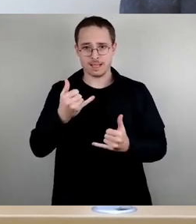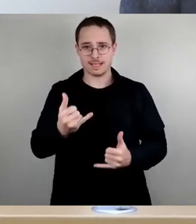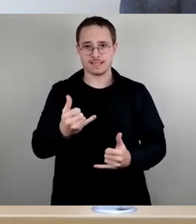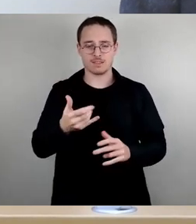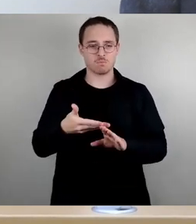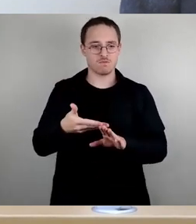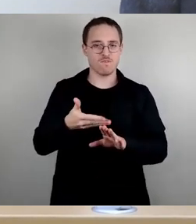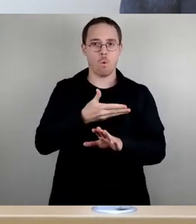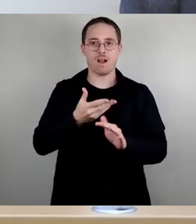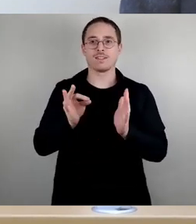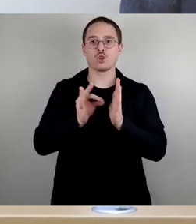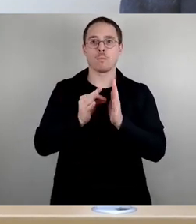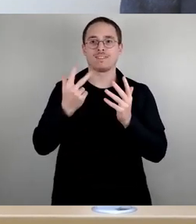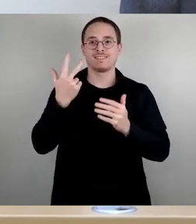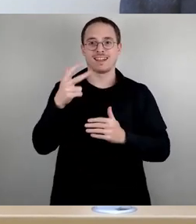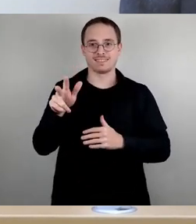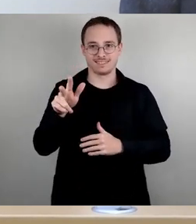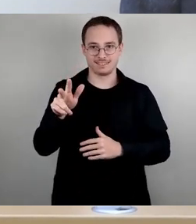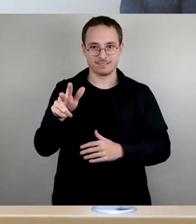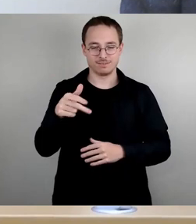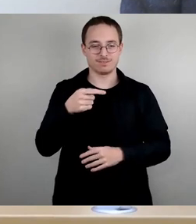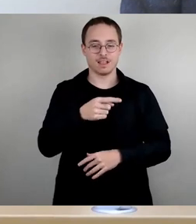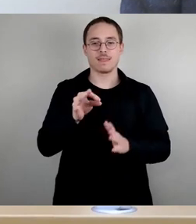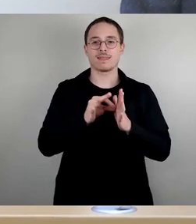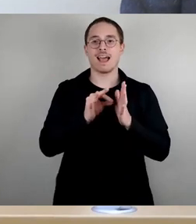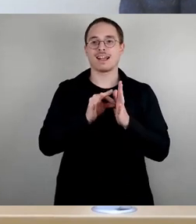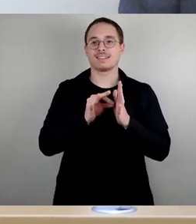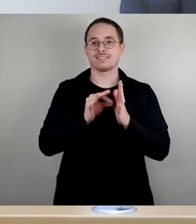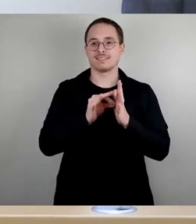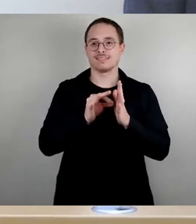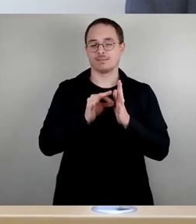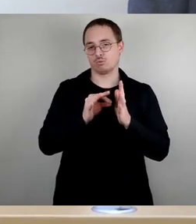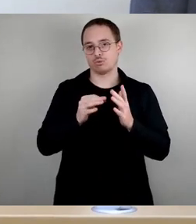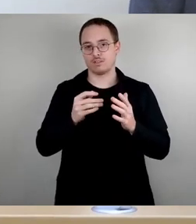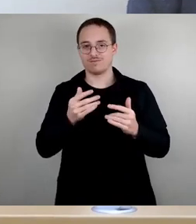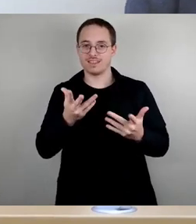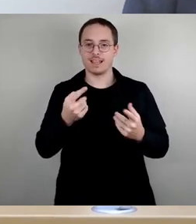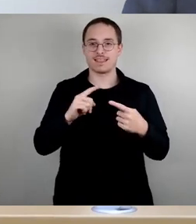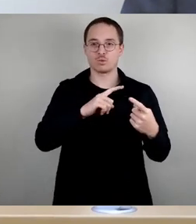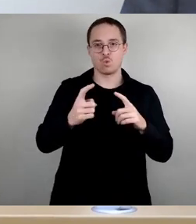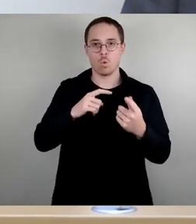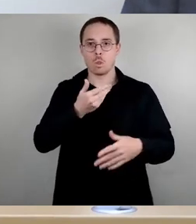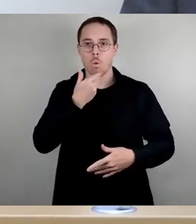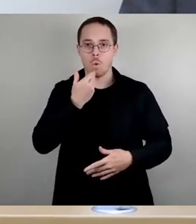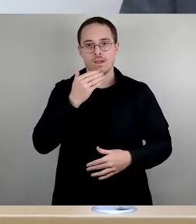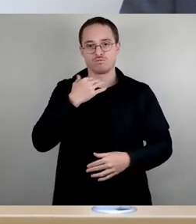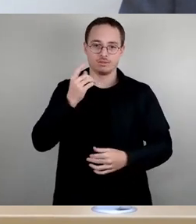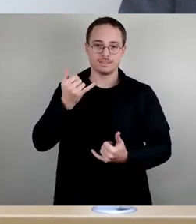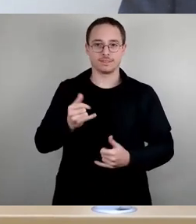wurden wir die Tagesordnungspunkte ohne Debatte zur Abstimmung stellen. Und